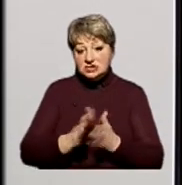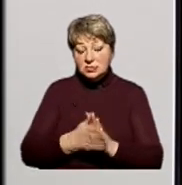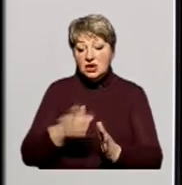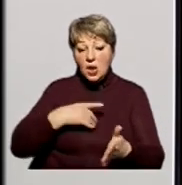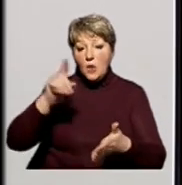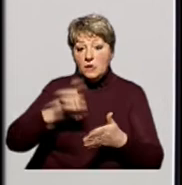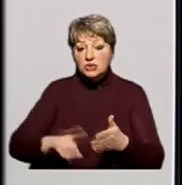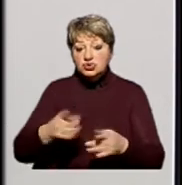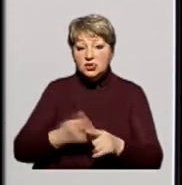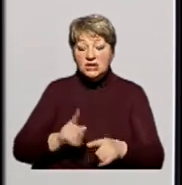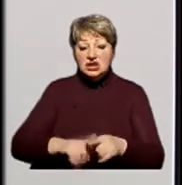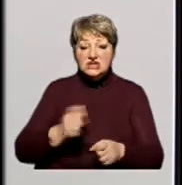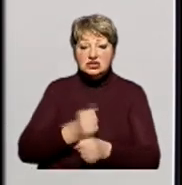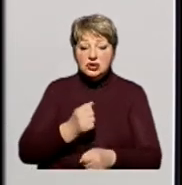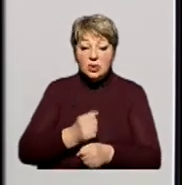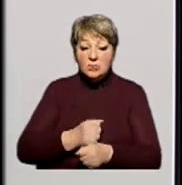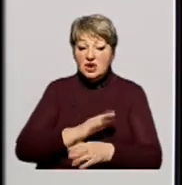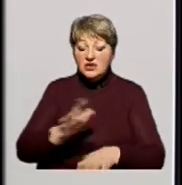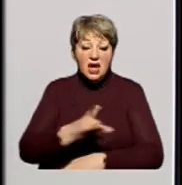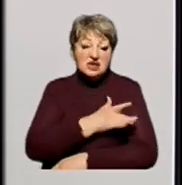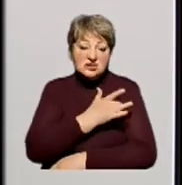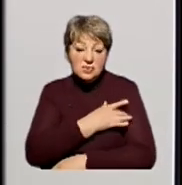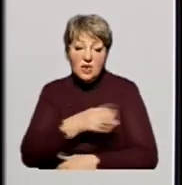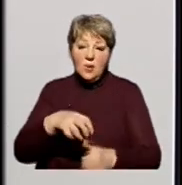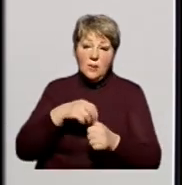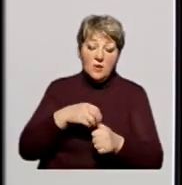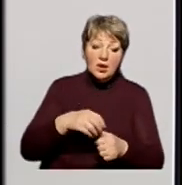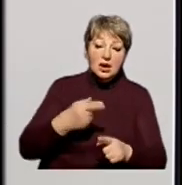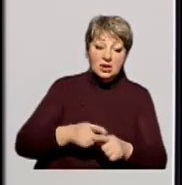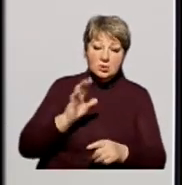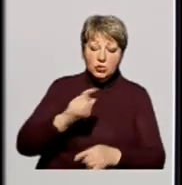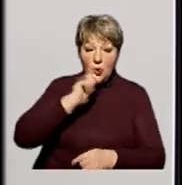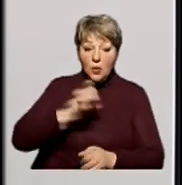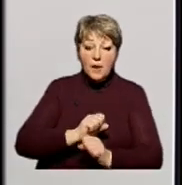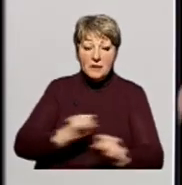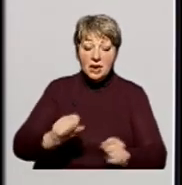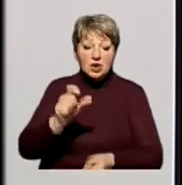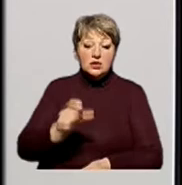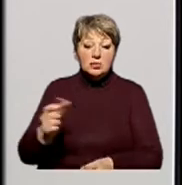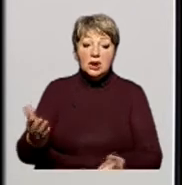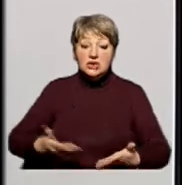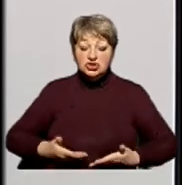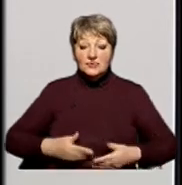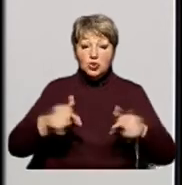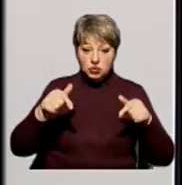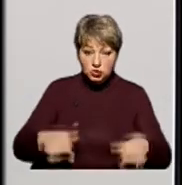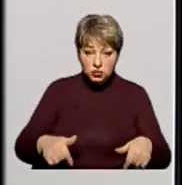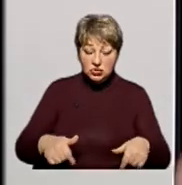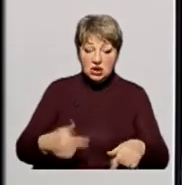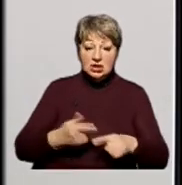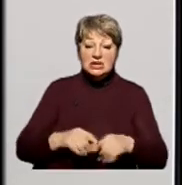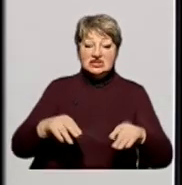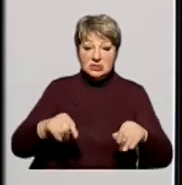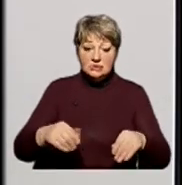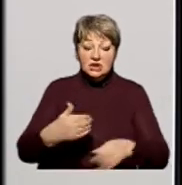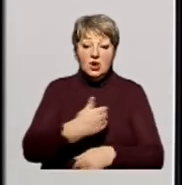це зроблять не пройди світи, це зроблять не слуги олігархів, це зроблять українські патріоти. Люди, які живуть тут, які живуть цією земле, які